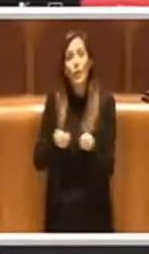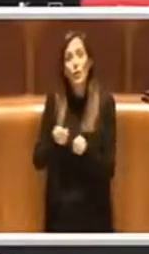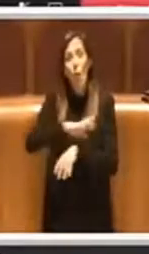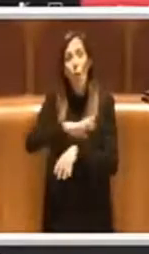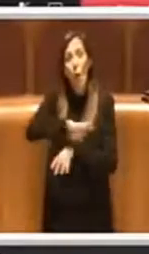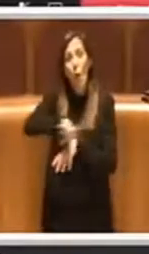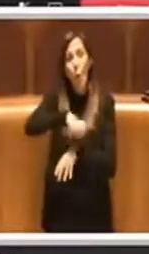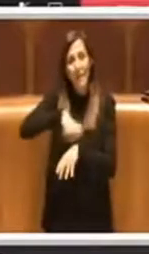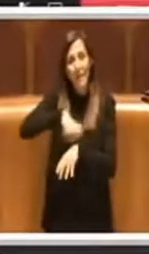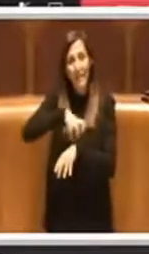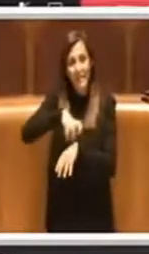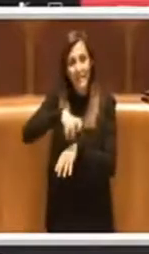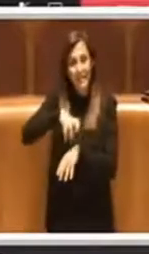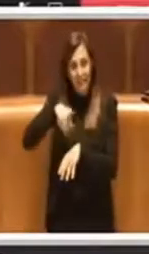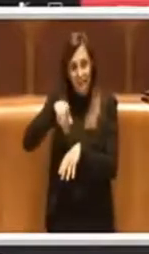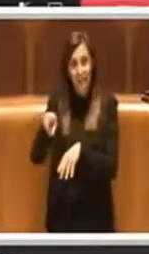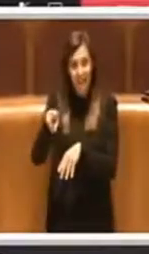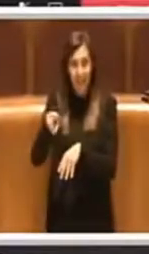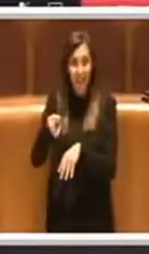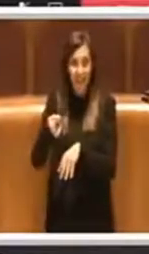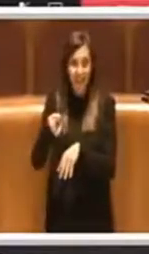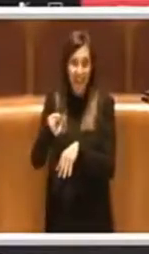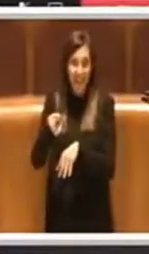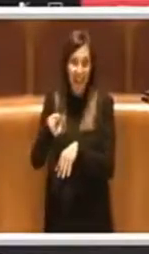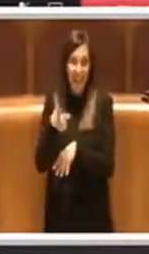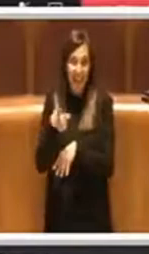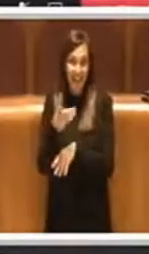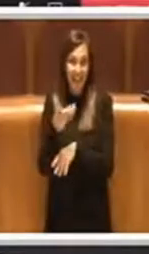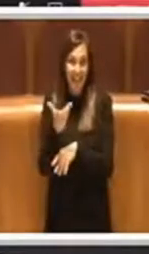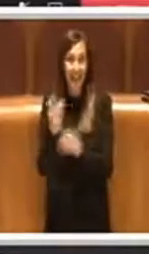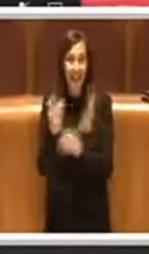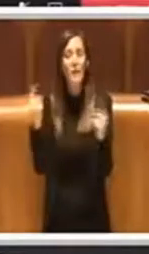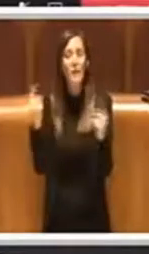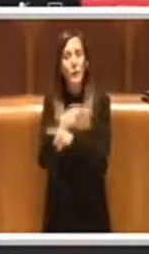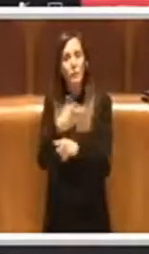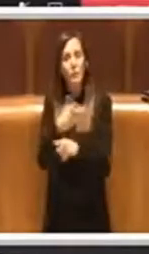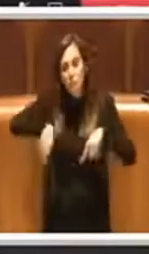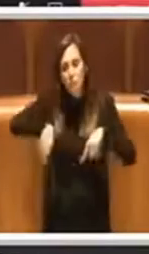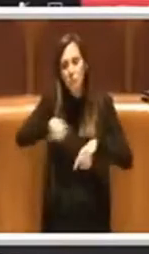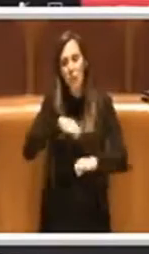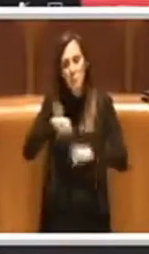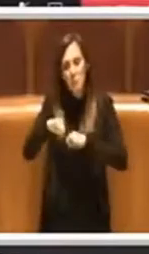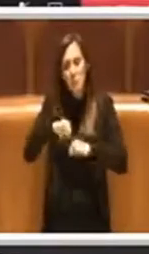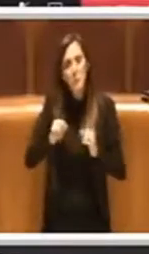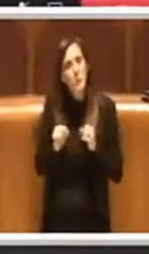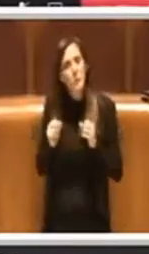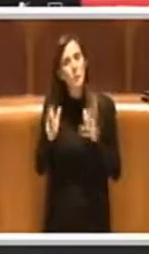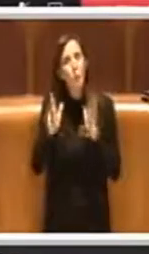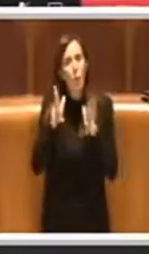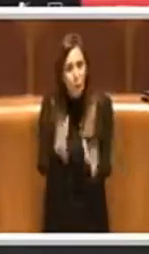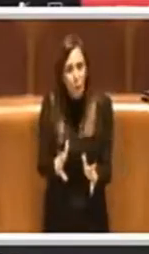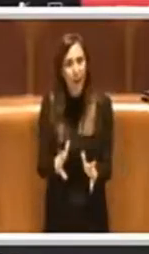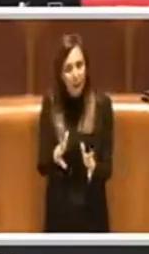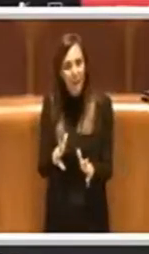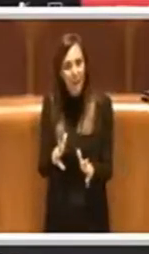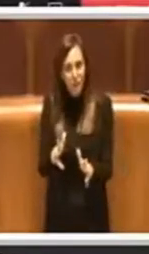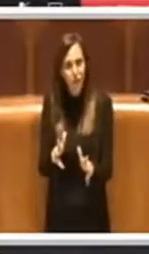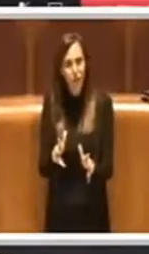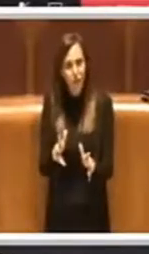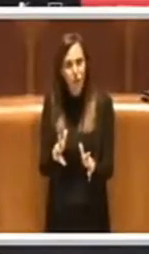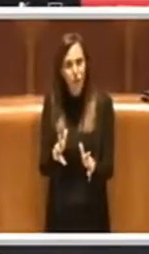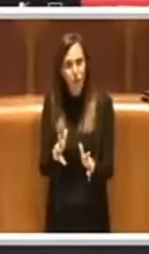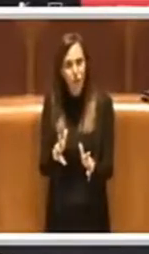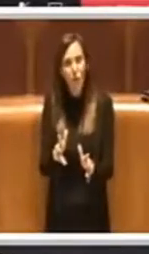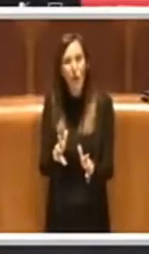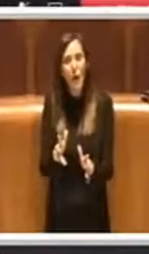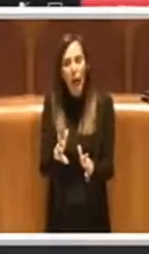insomma la dice anche un po' lunga. Invece questa amministrazione con coraggio ha intrapreso la strada